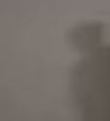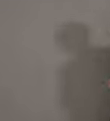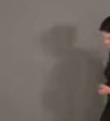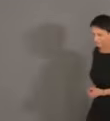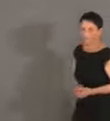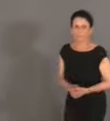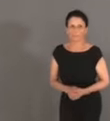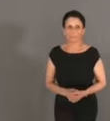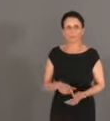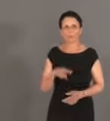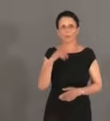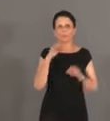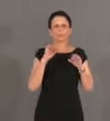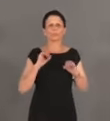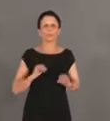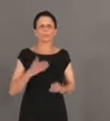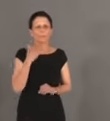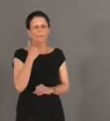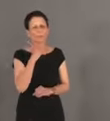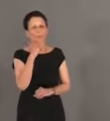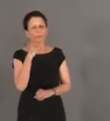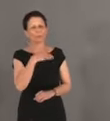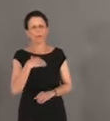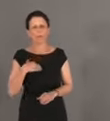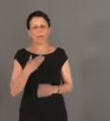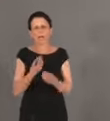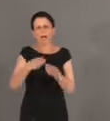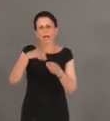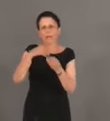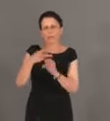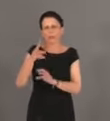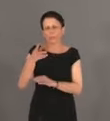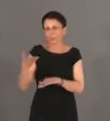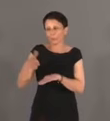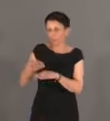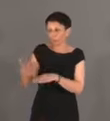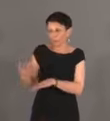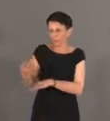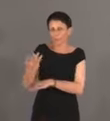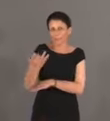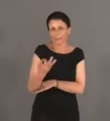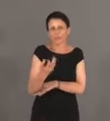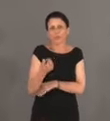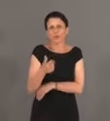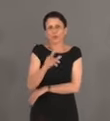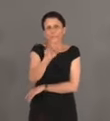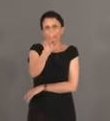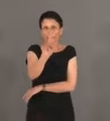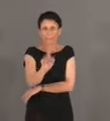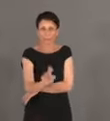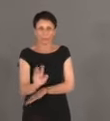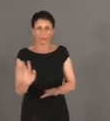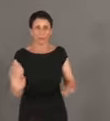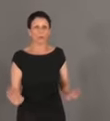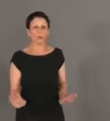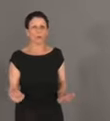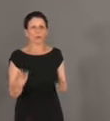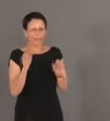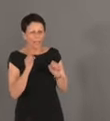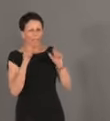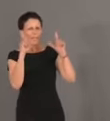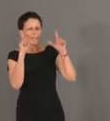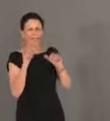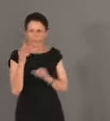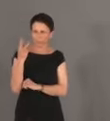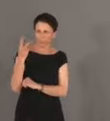— M. le sénateur. Oui, merci, monsieur. n pas grand-chose à ajouter à ce qui vient d'être dit. Simplement une question. La réaction qui est la